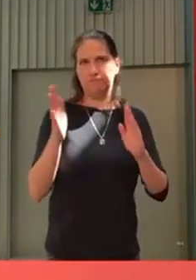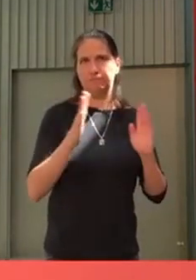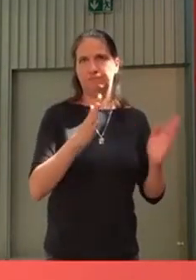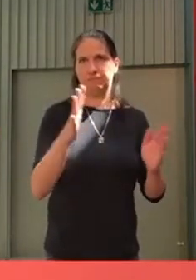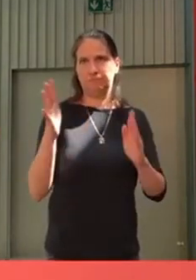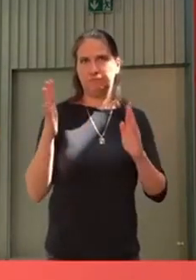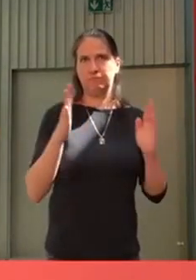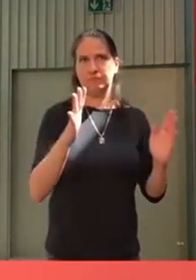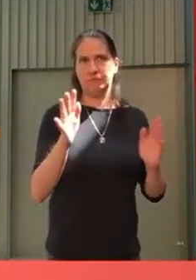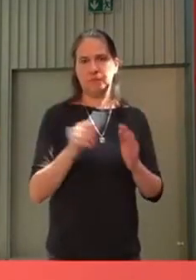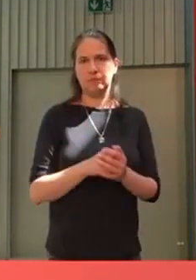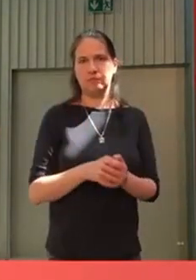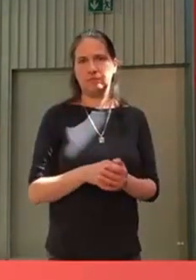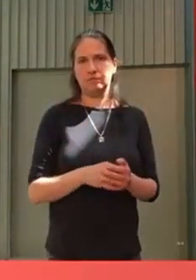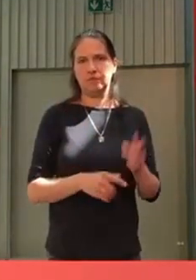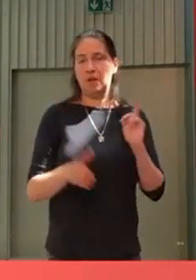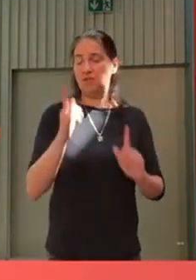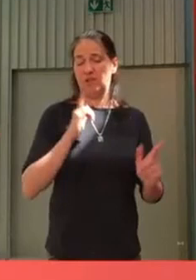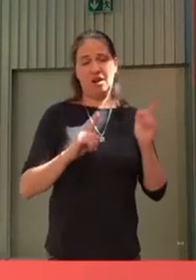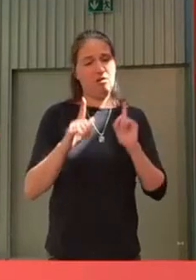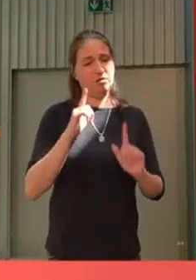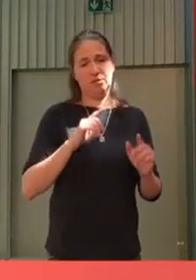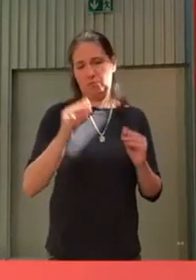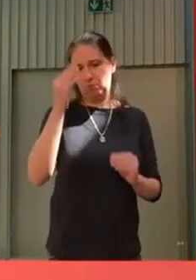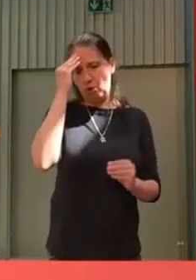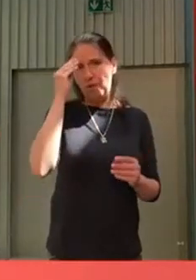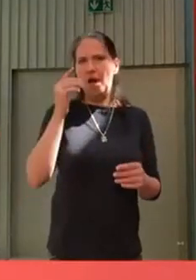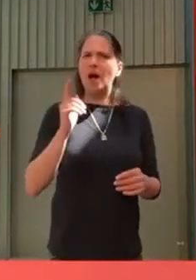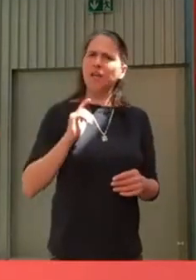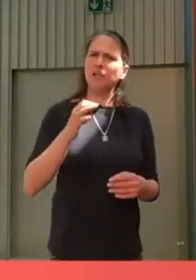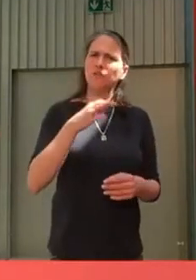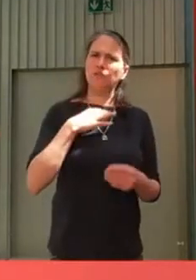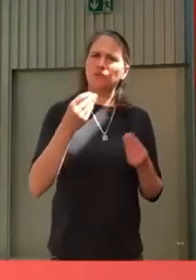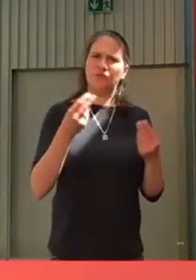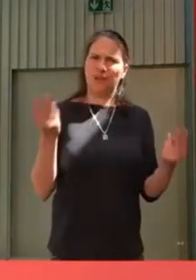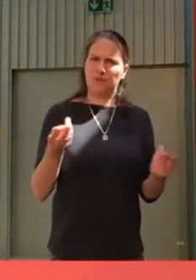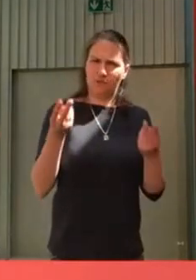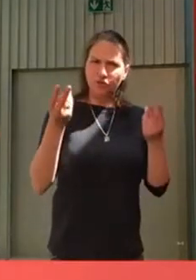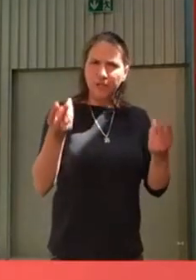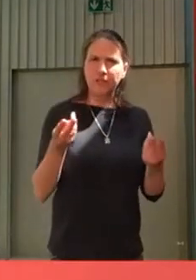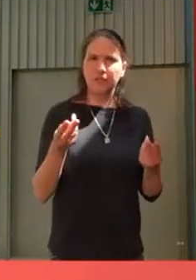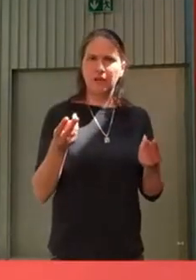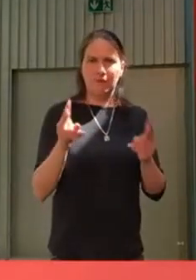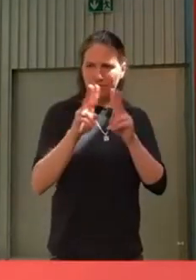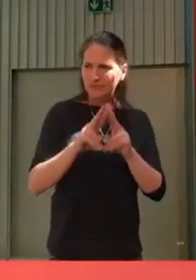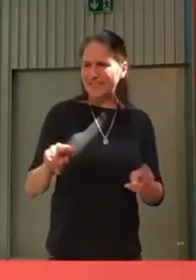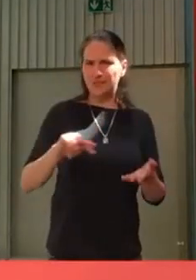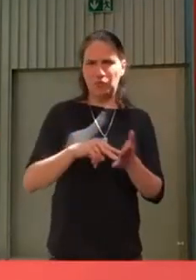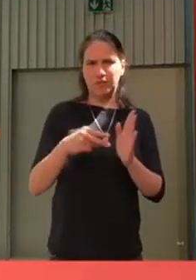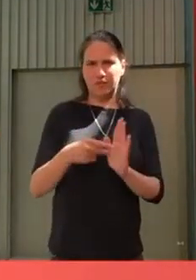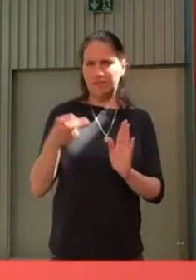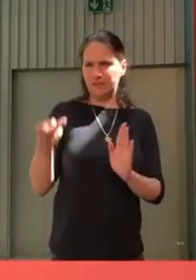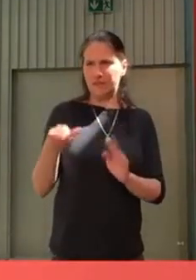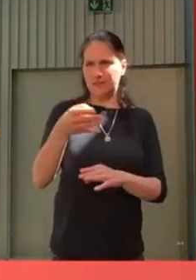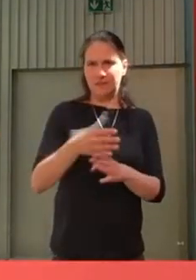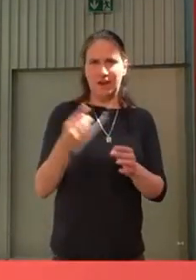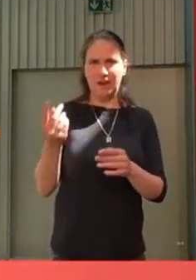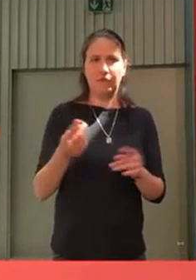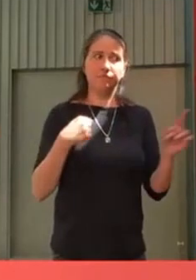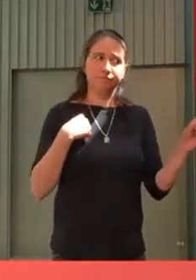Das habe ich leider nicht vernommen. Das hätte ich eigentlich selbstverständlich erwartet, weil das ja die Friedenspolitik ein wichtiger Punkt ist.